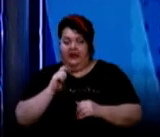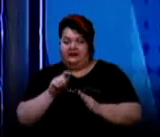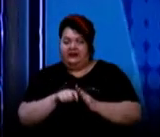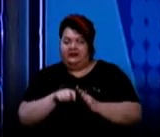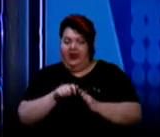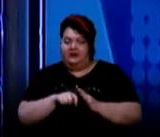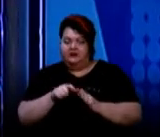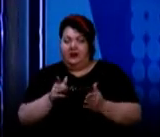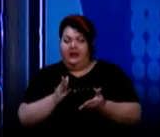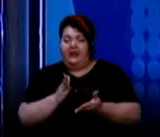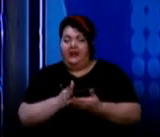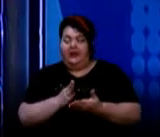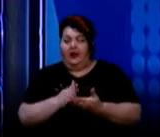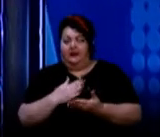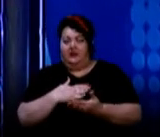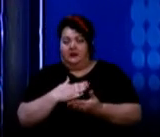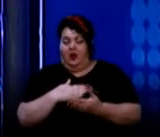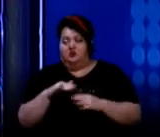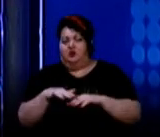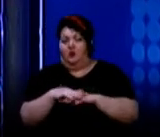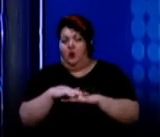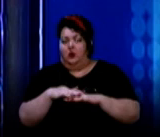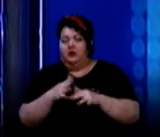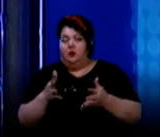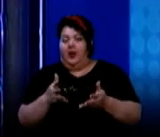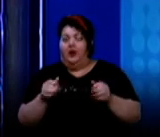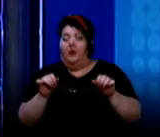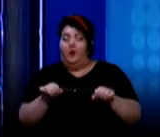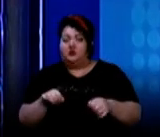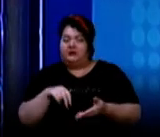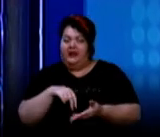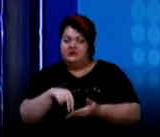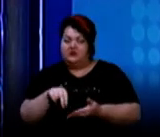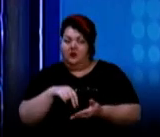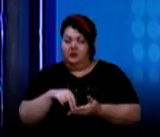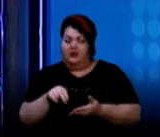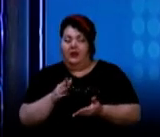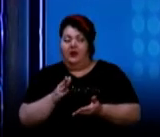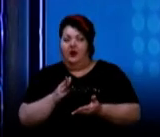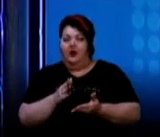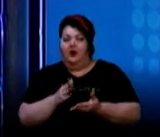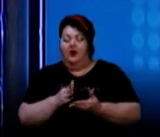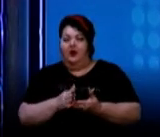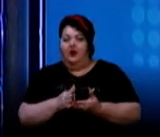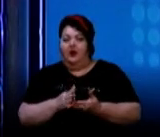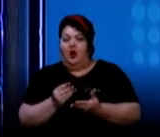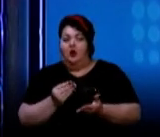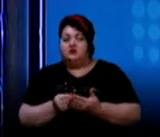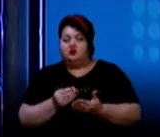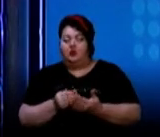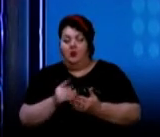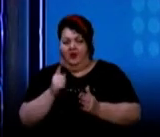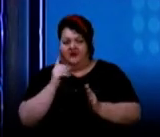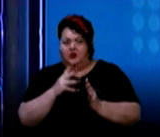які є на нашому ринку, які можна закупити, діапров, так звані, так? Сума. Ви